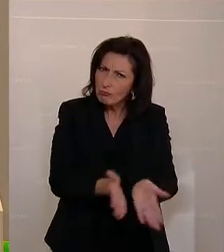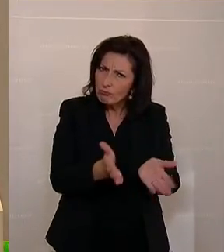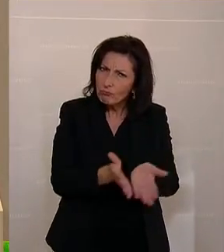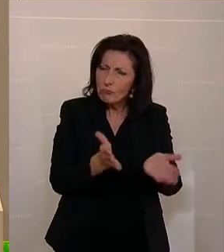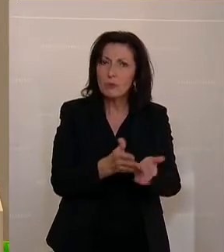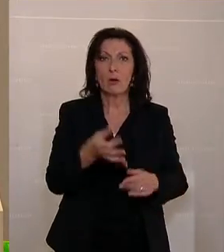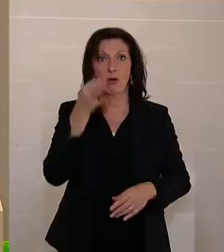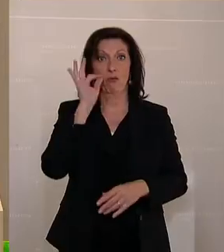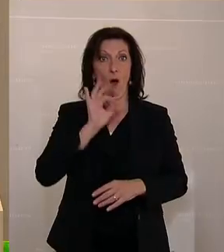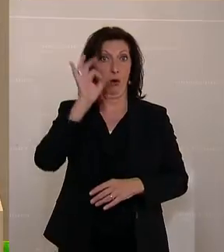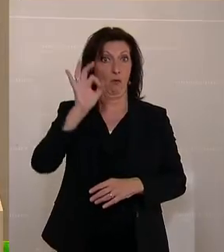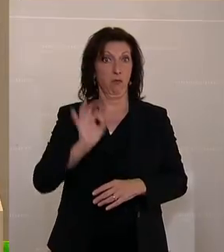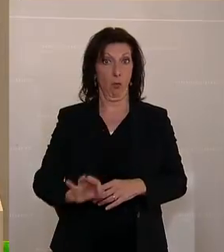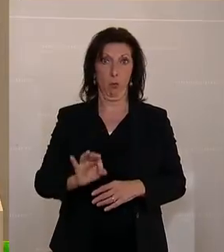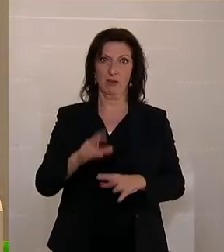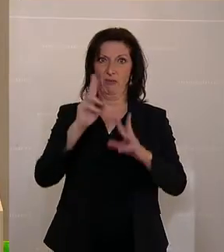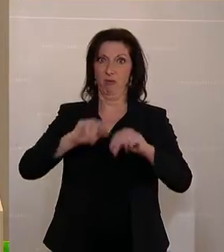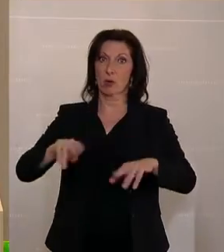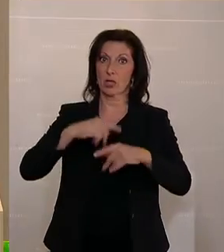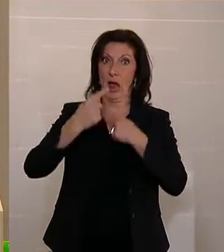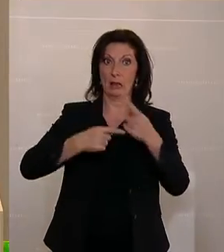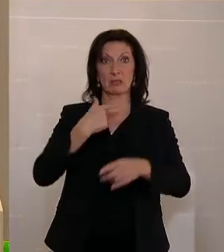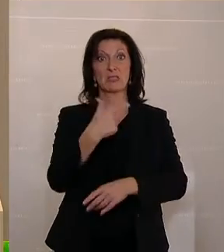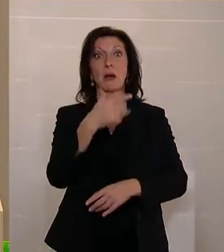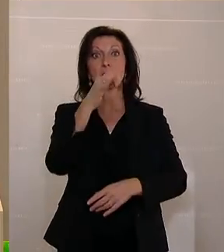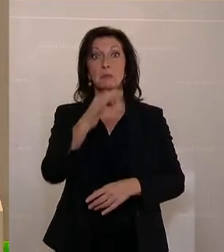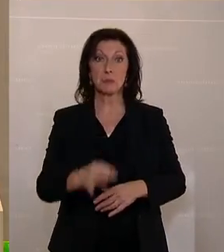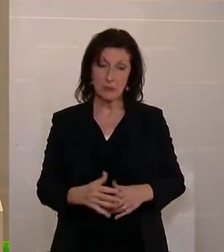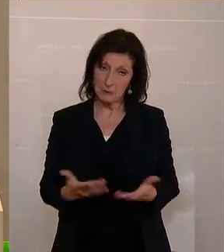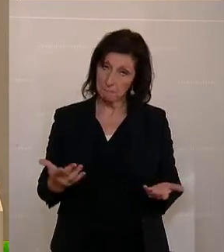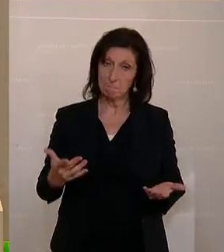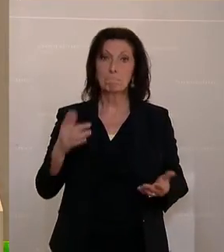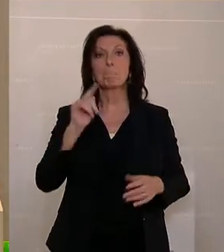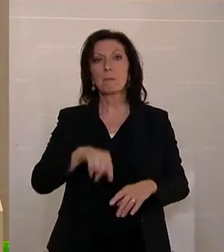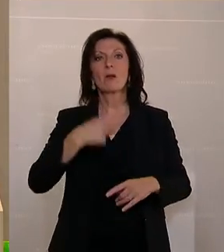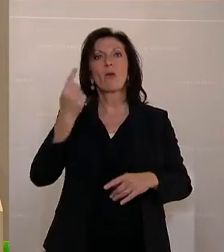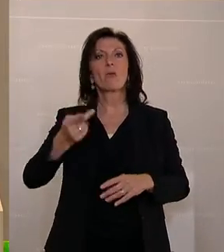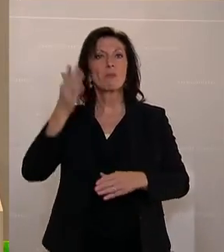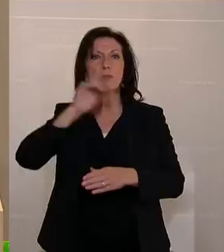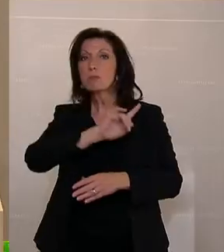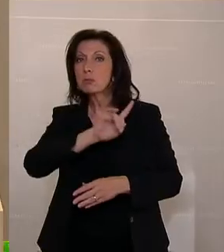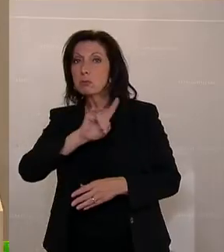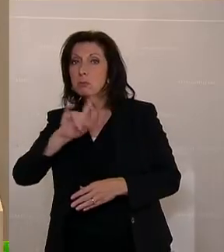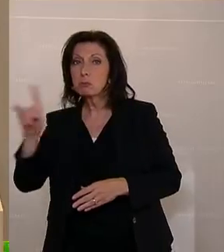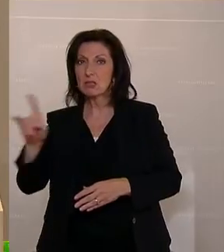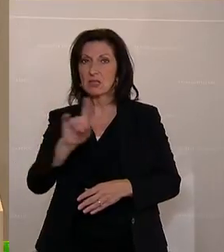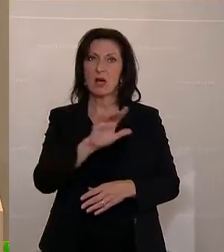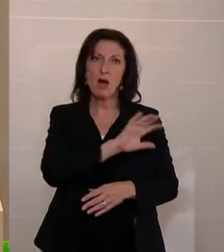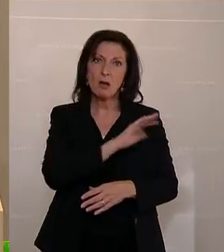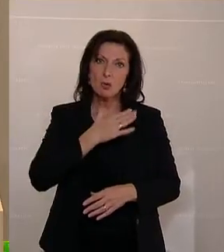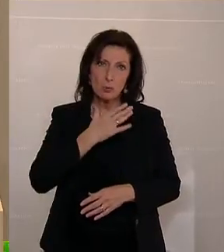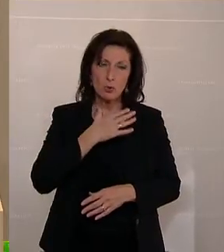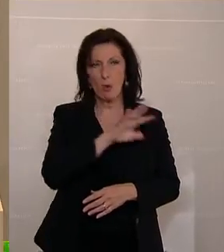ernst nehmen, 20 Prozent in Forschung und Entwicklung haben wir noch immer nicht erreicht. Und am Ende des Tages muss über allem eine digitale